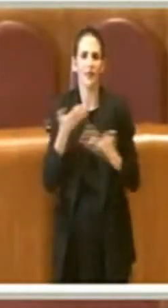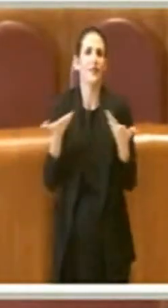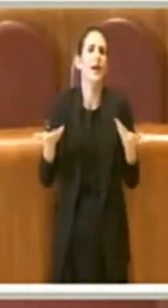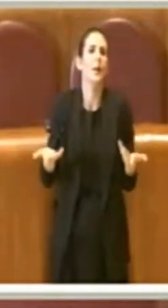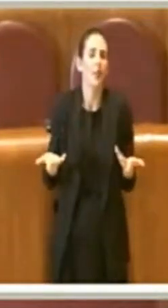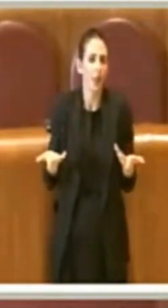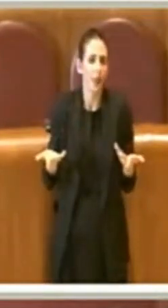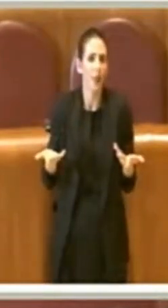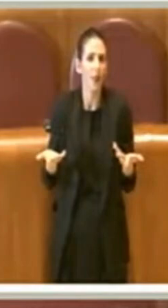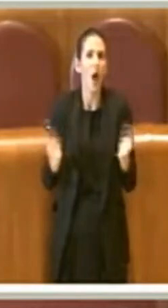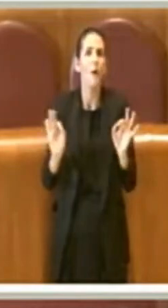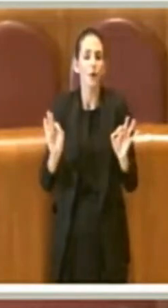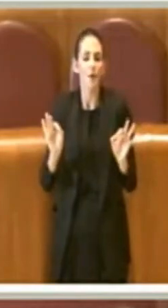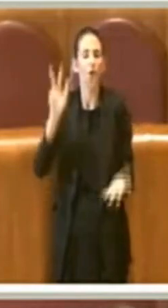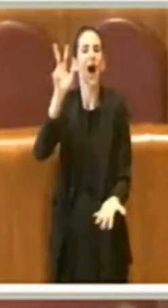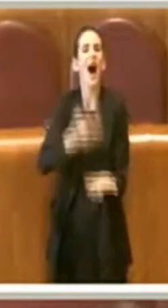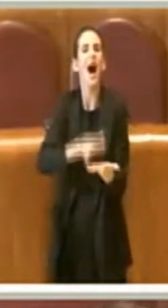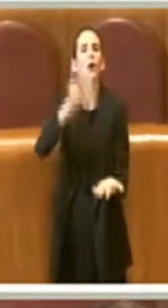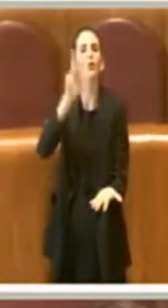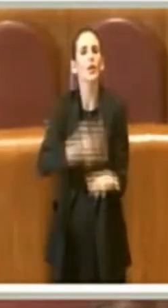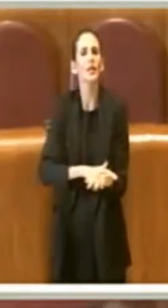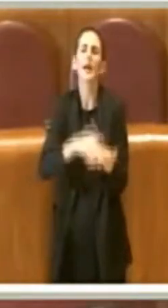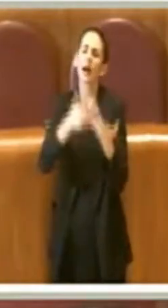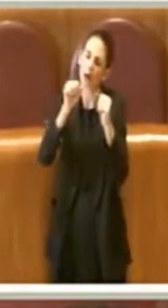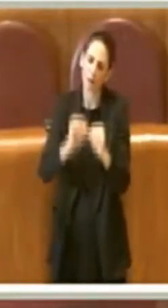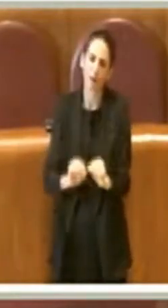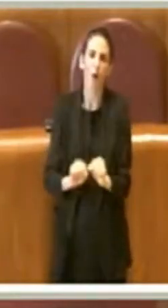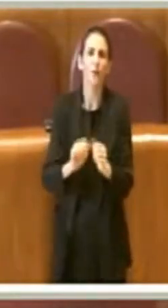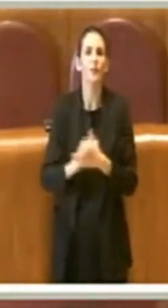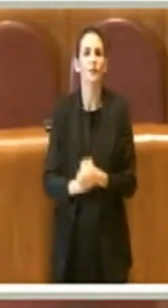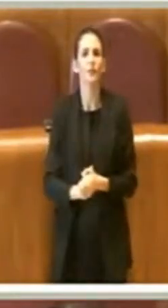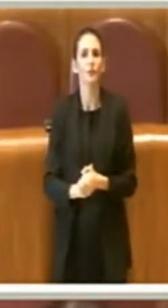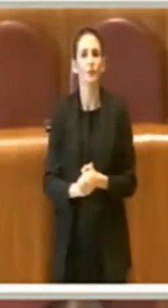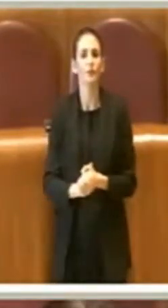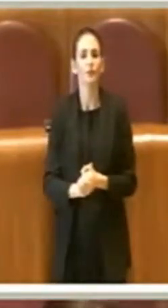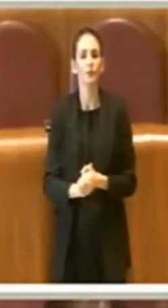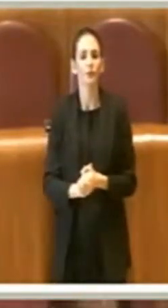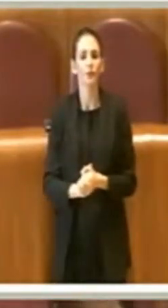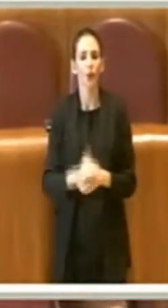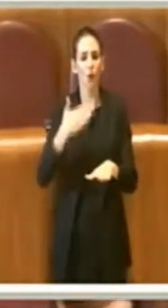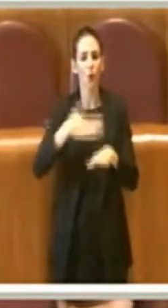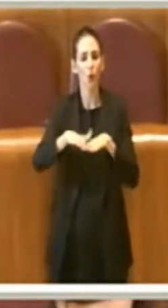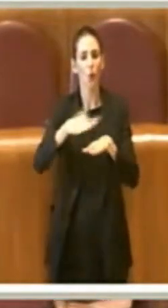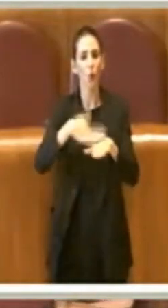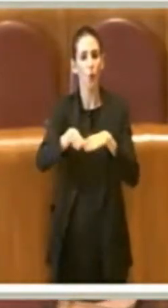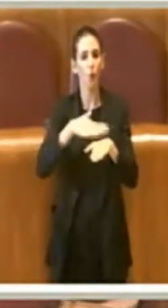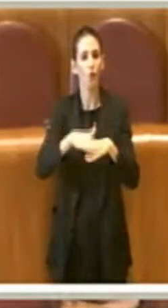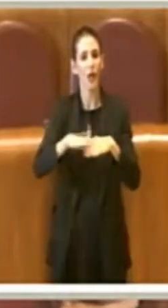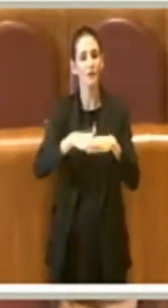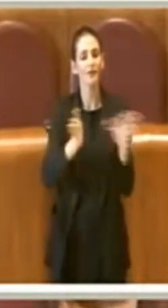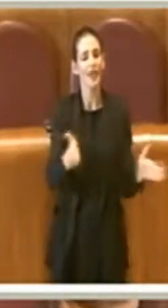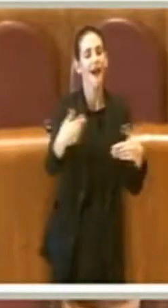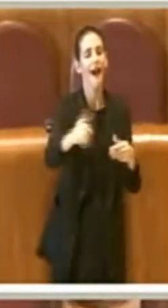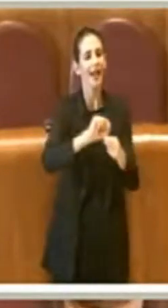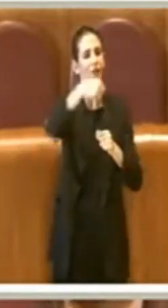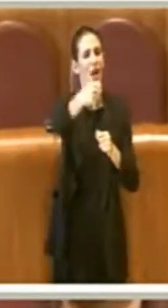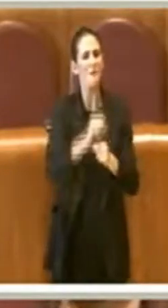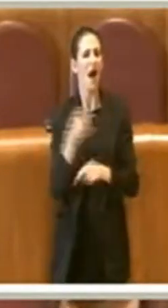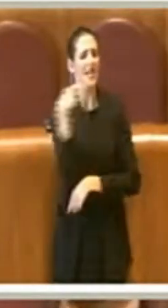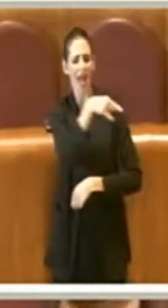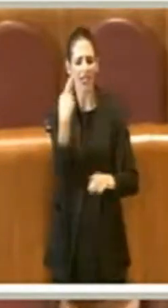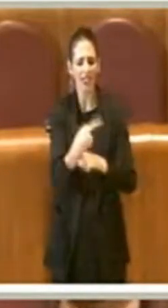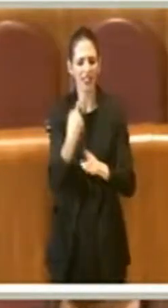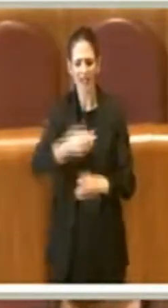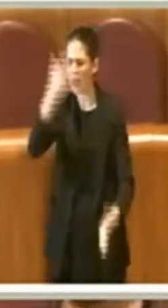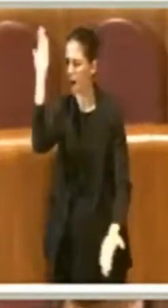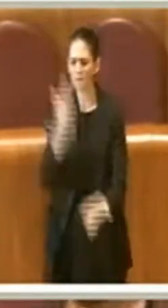autorizzare, sarà autorizzabile l'utilizzo dei cassonetti. Però non lei la deve smettere di pensare che Roma sia solo la